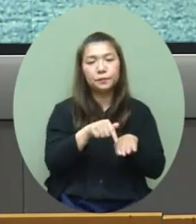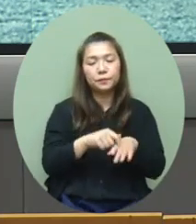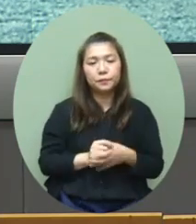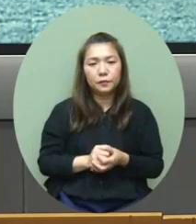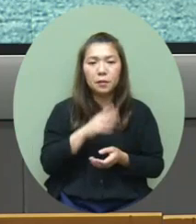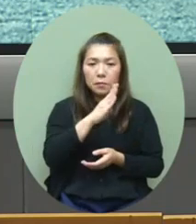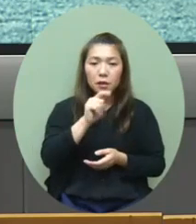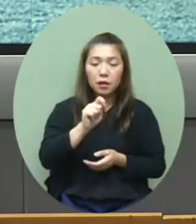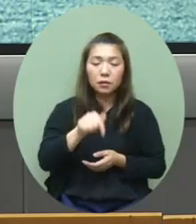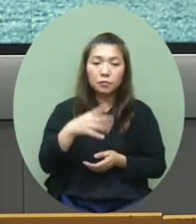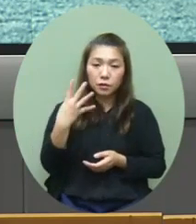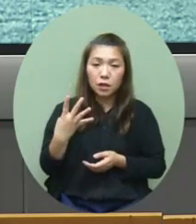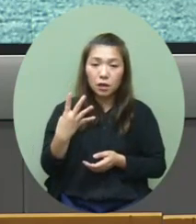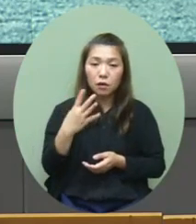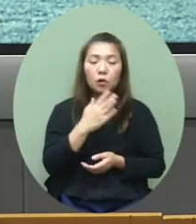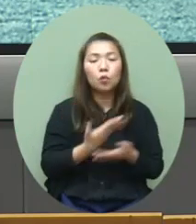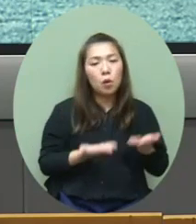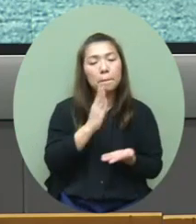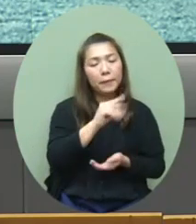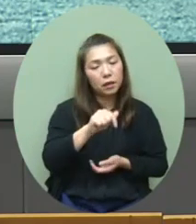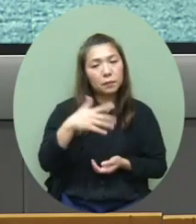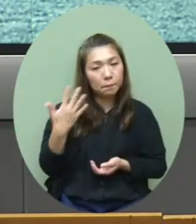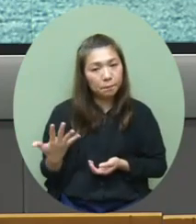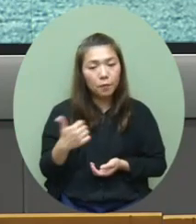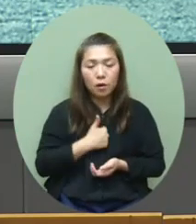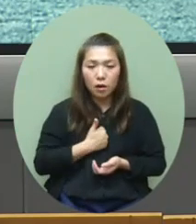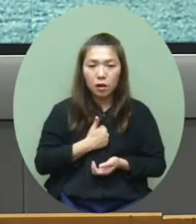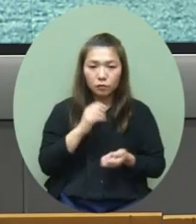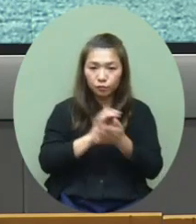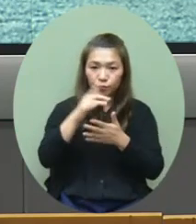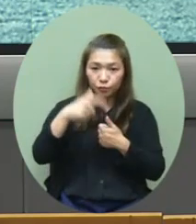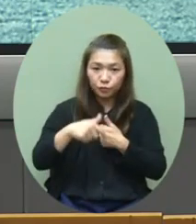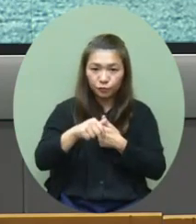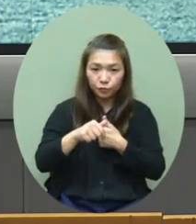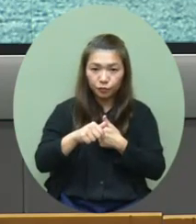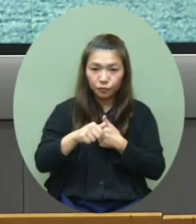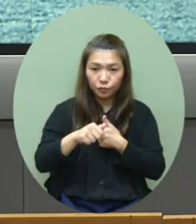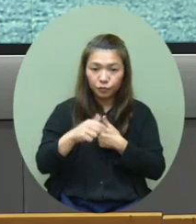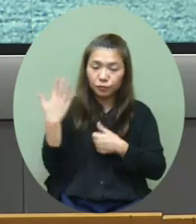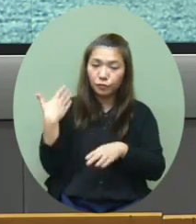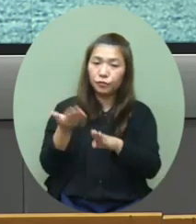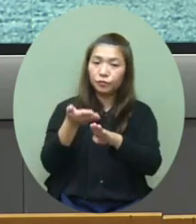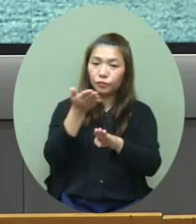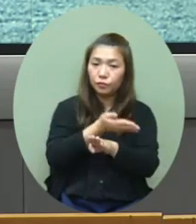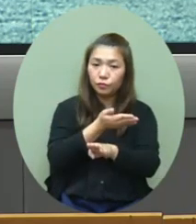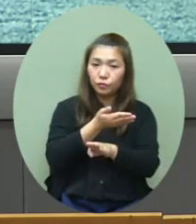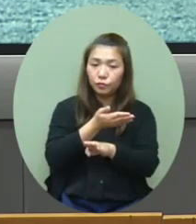而BA.4或者BA.5的懷疑個案就是由之前那個